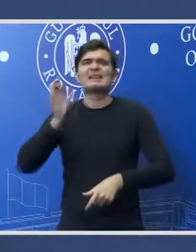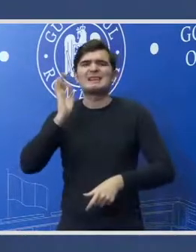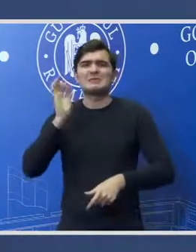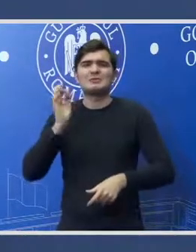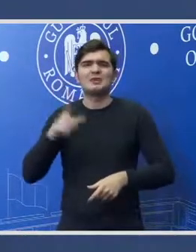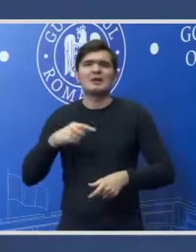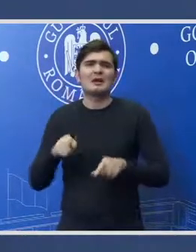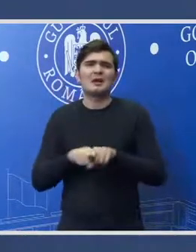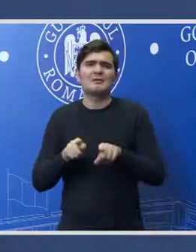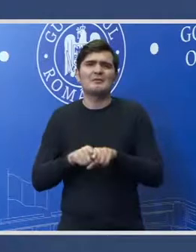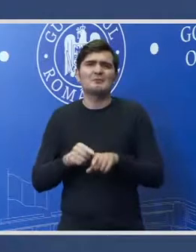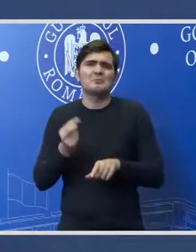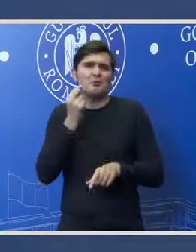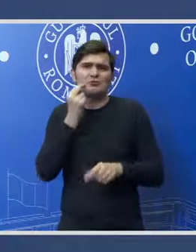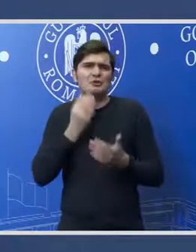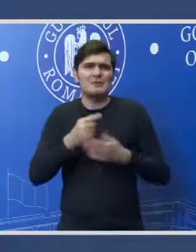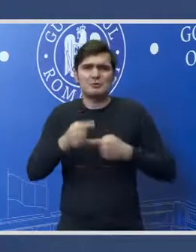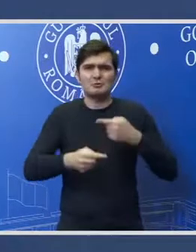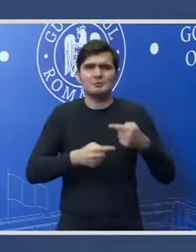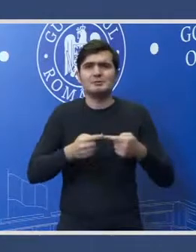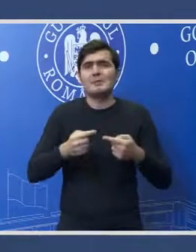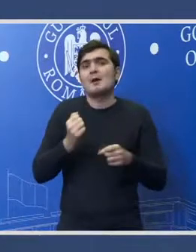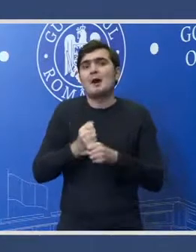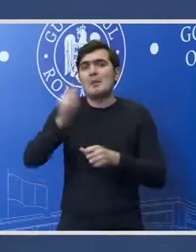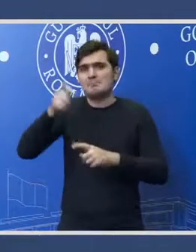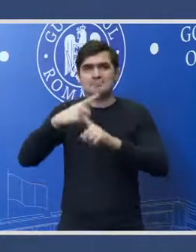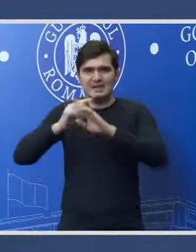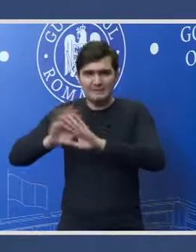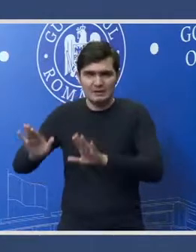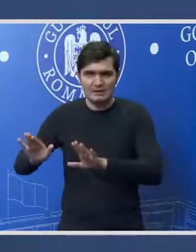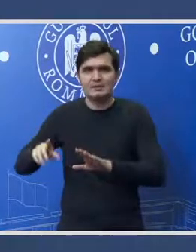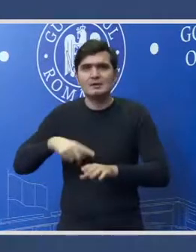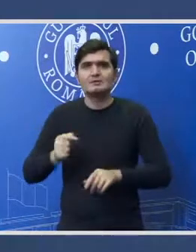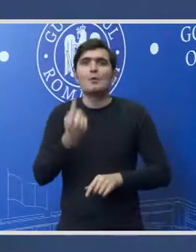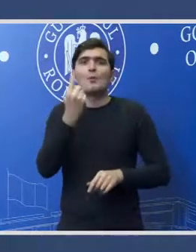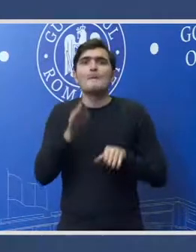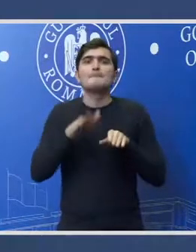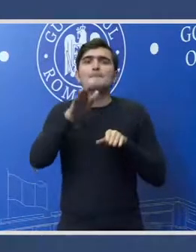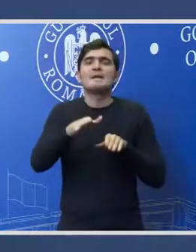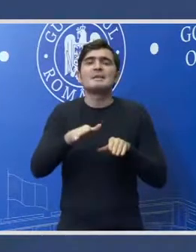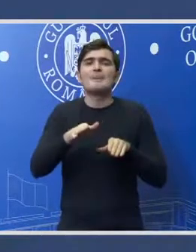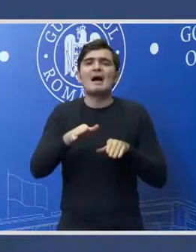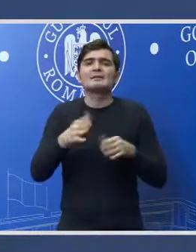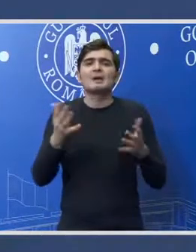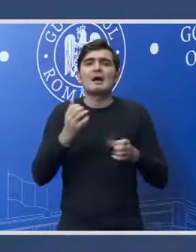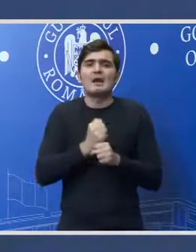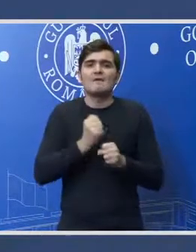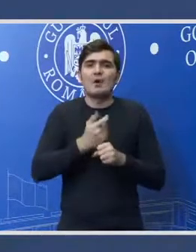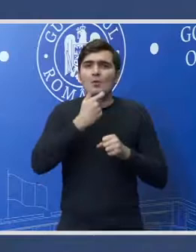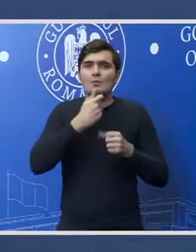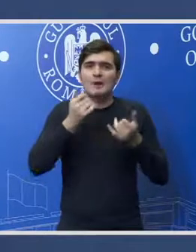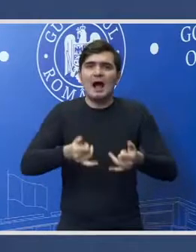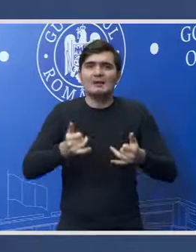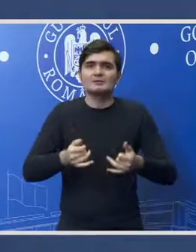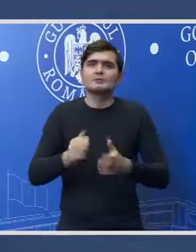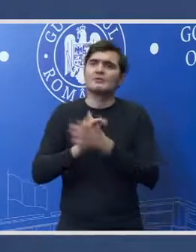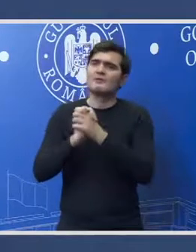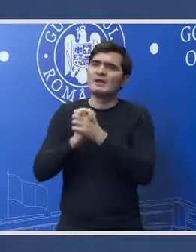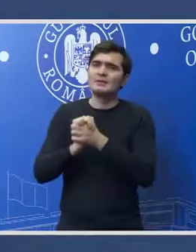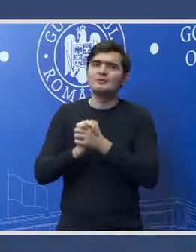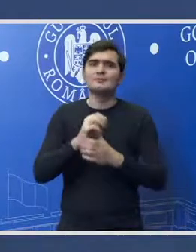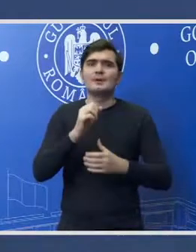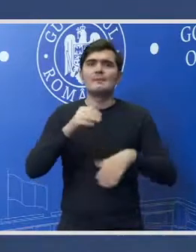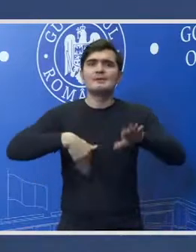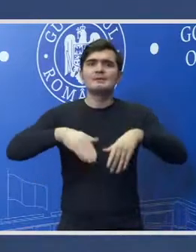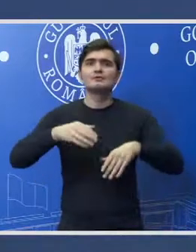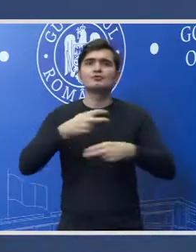appendice rușinos a sistemului este un prim pas pe care l-am promis un prim pas pe care astăzi l-am realizat îl felicit pe Stelian Ion